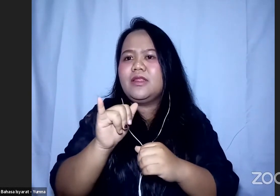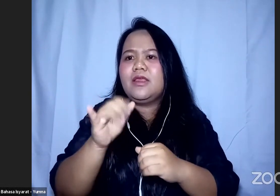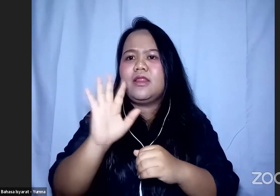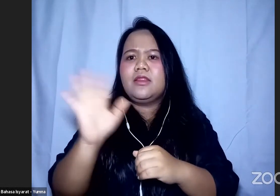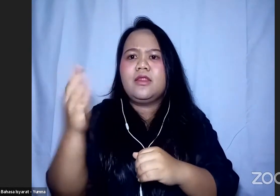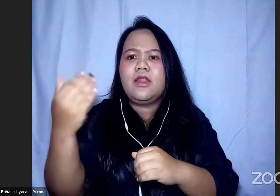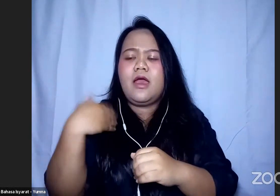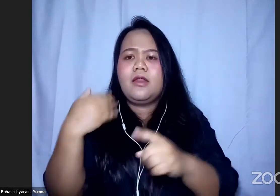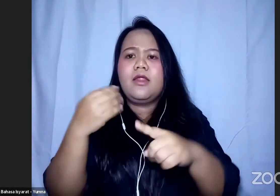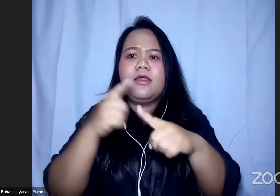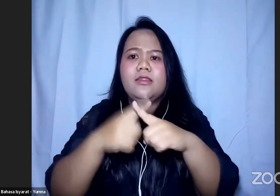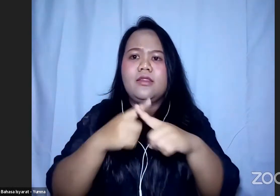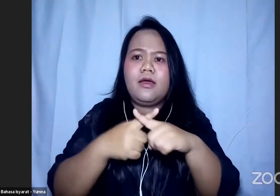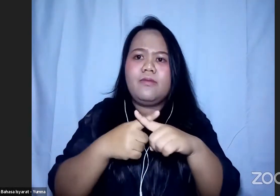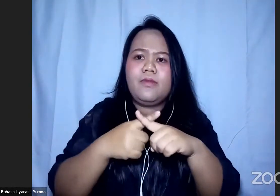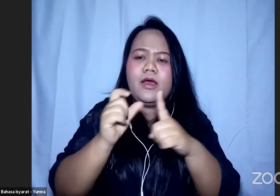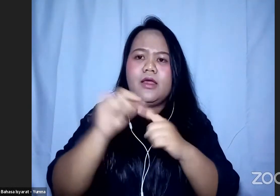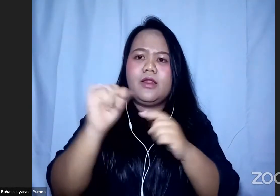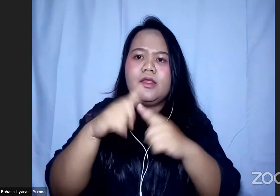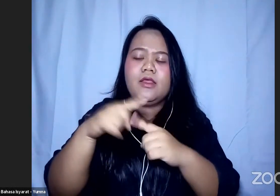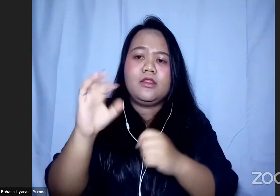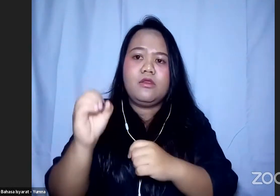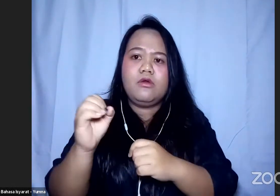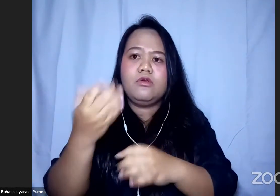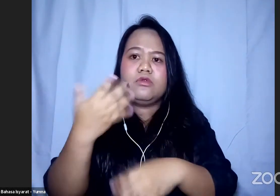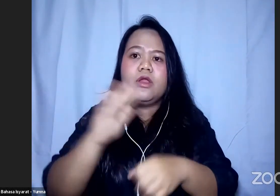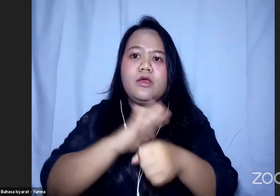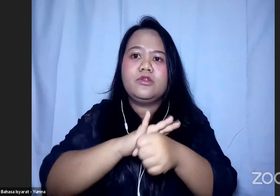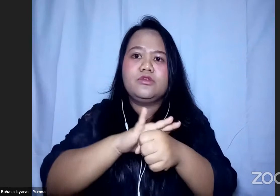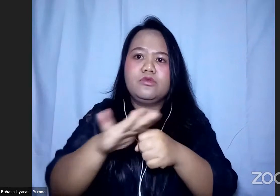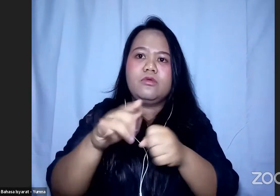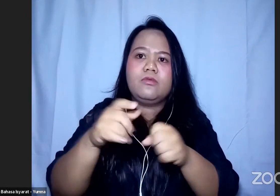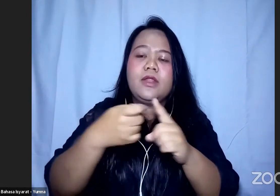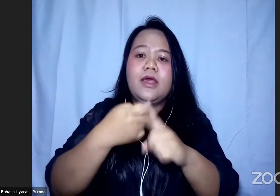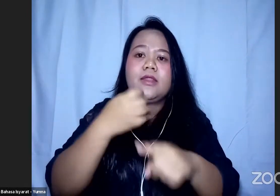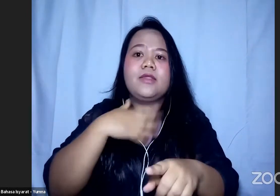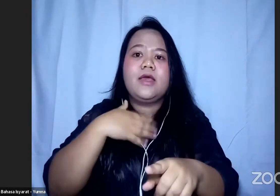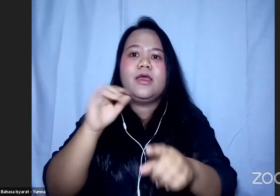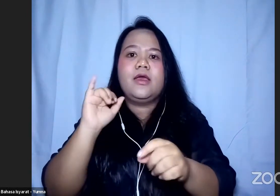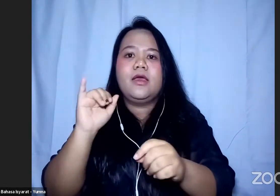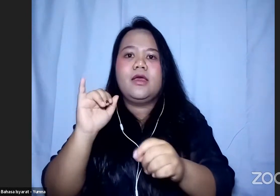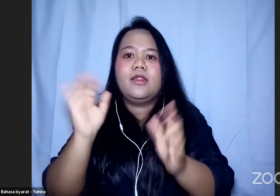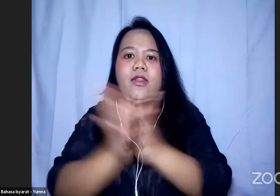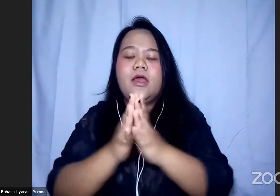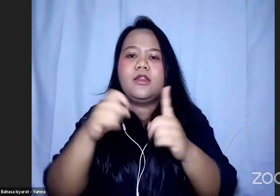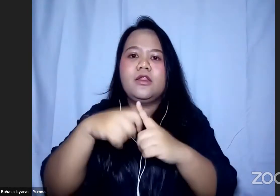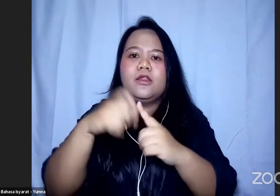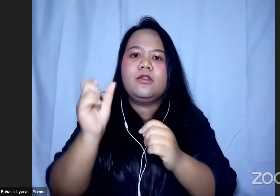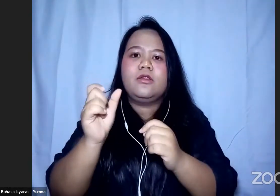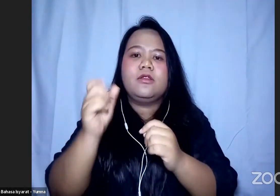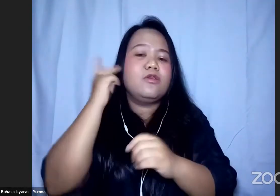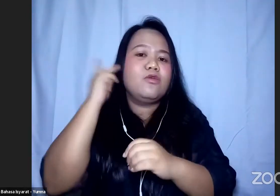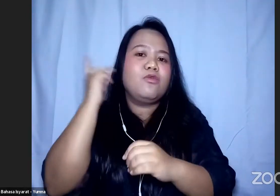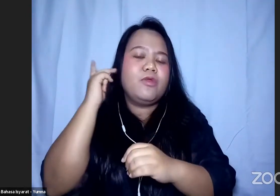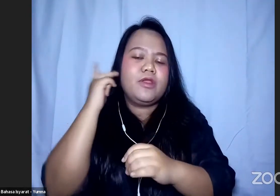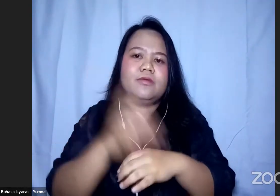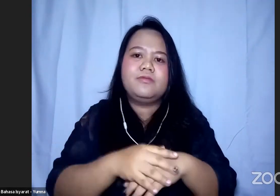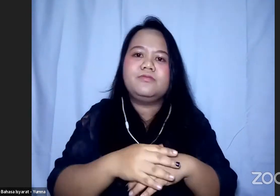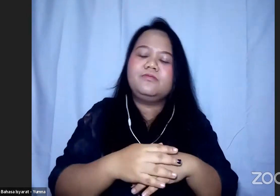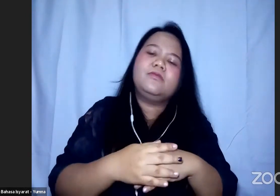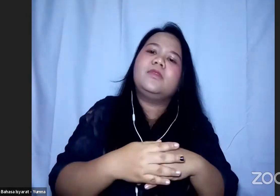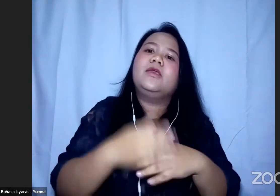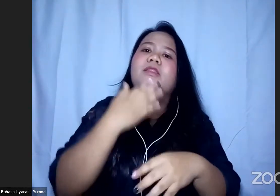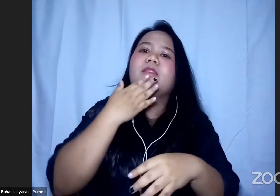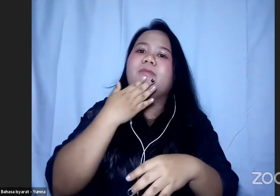tambahan Mas Rinto sudah cukup dari saya dan Pak Denny baik terima kasih Mas Denny dan Mbak